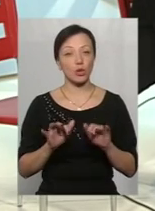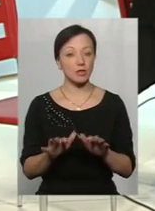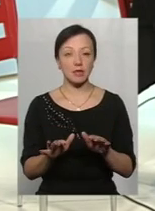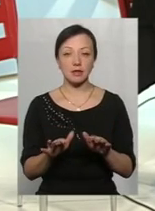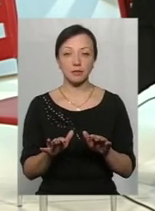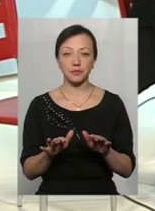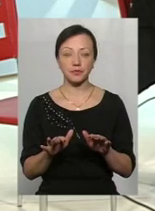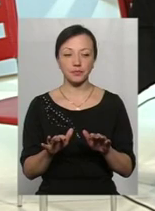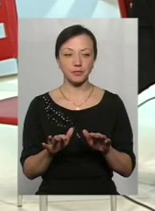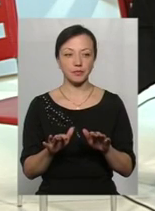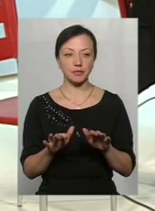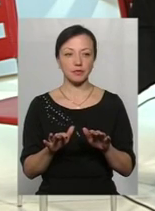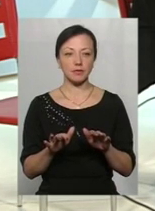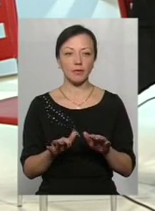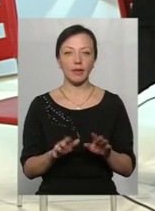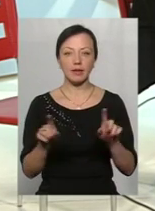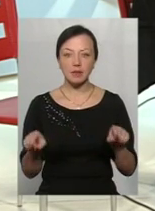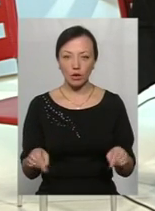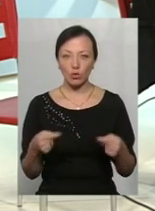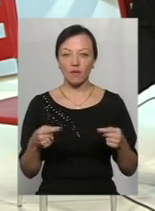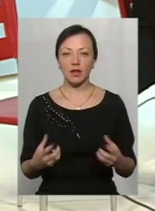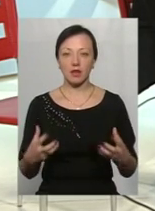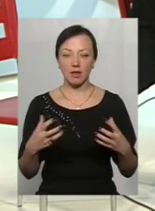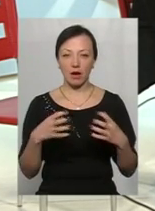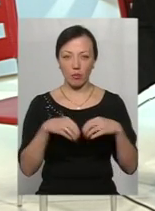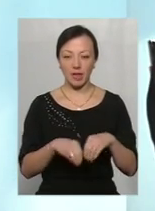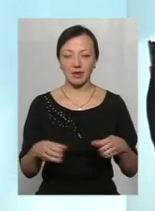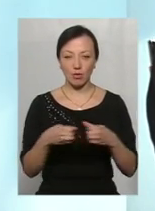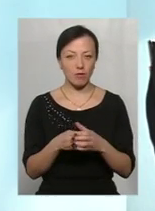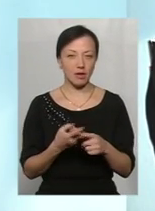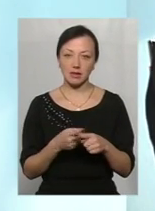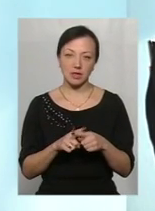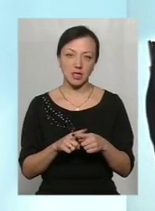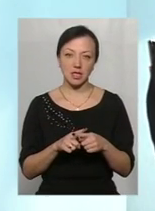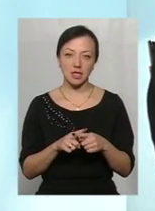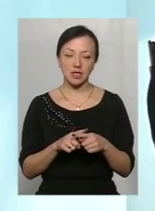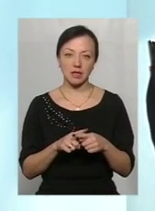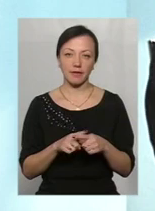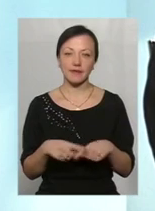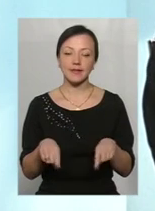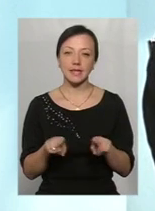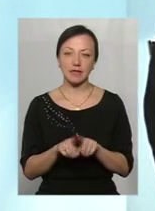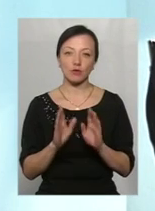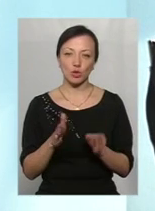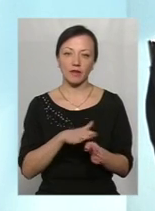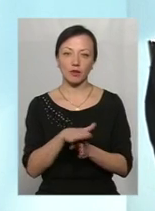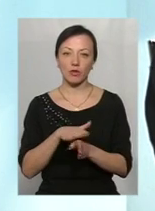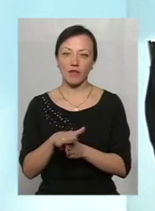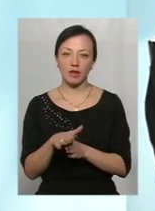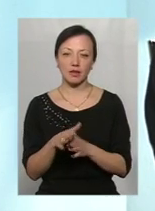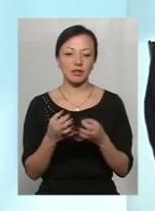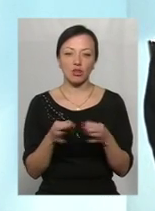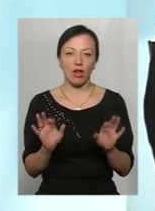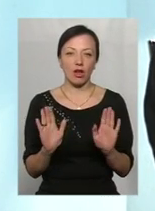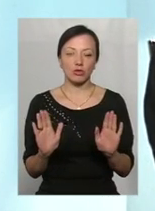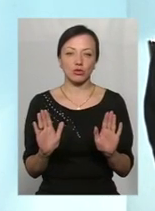встановлення об'єднаних громад, мені здається, що він все рівно буде відбуватися, незалежно